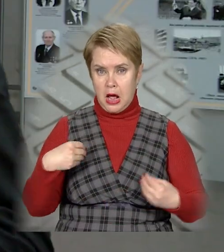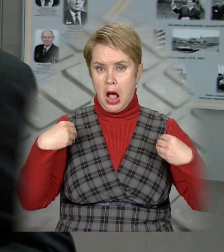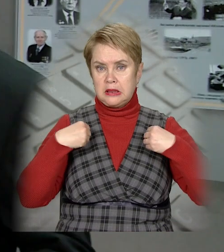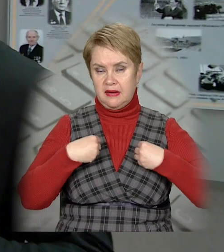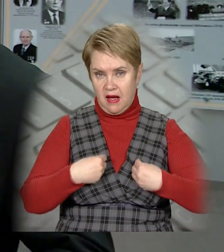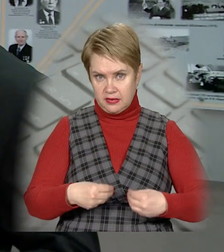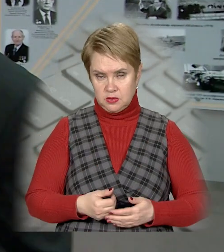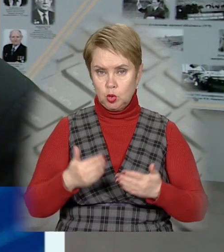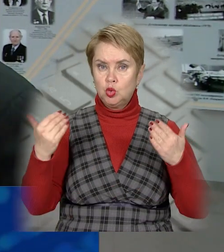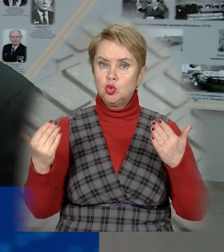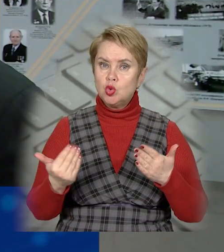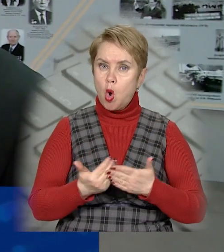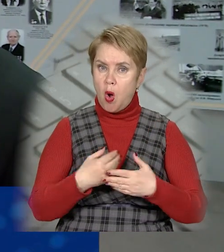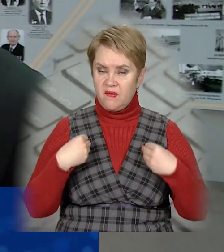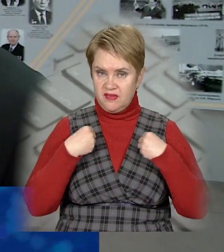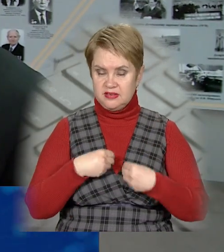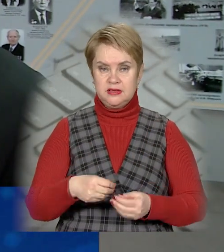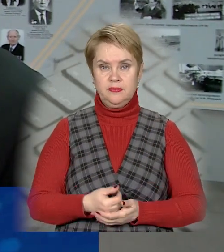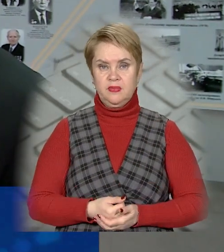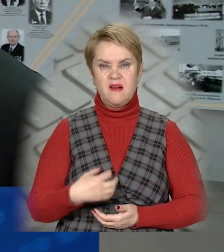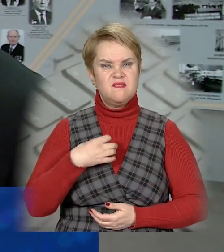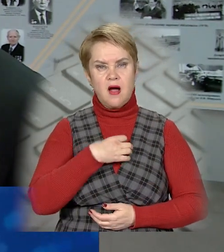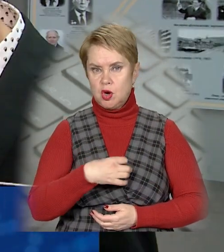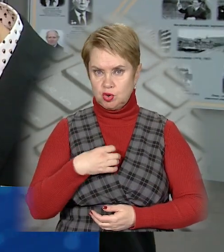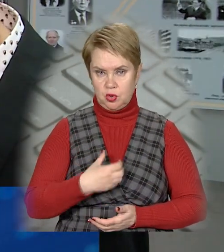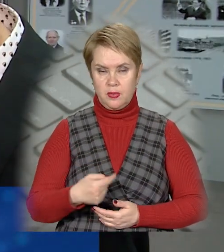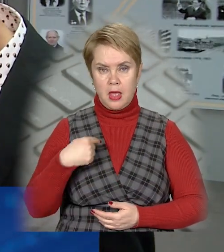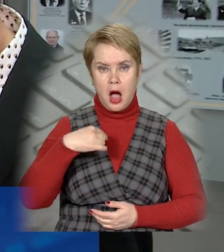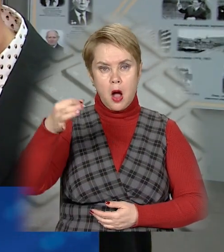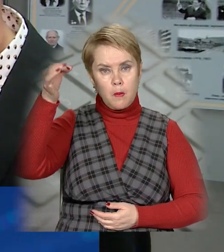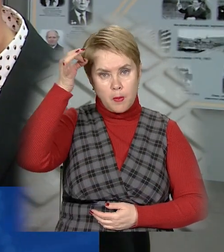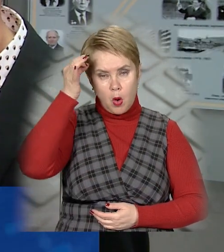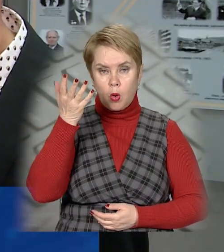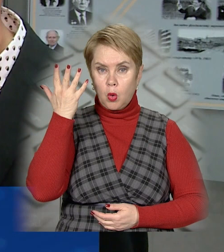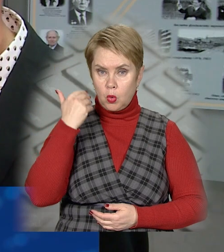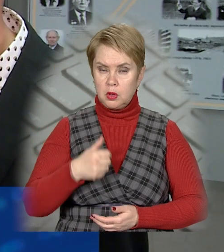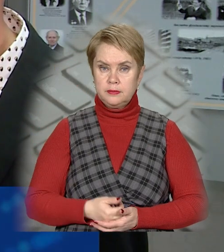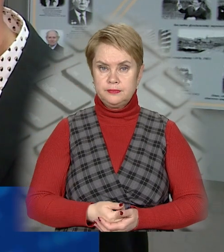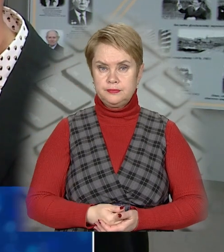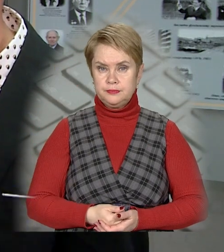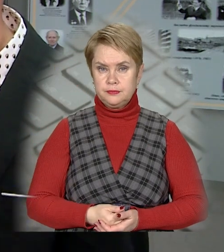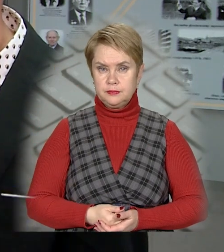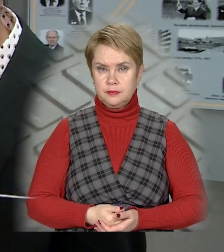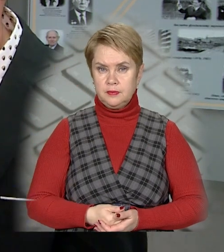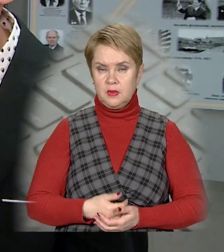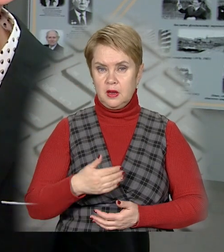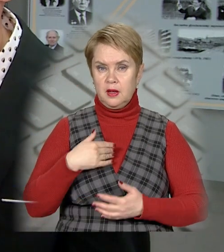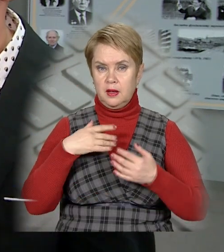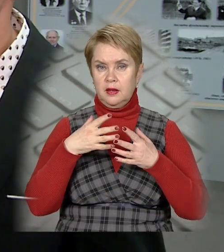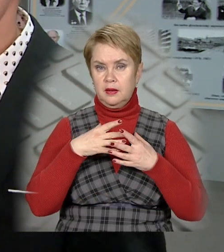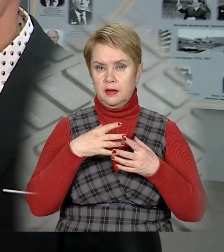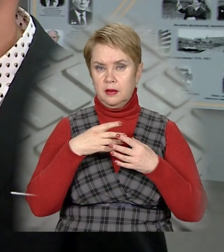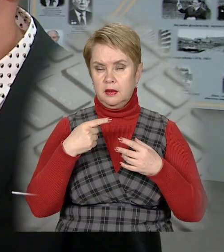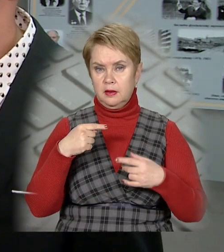Адрагаючи нові, це дуже важливо. Я пам'ятаю, коли у дитинському